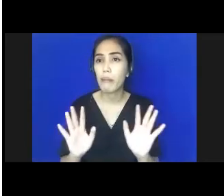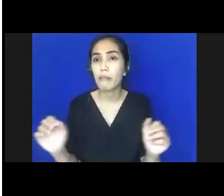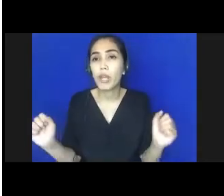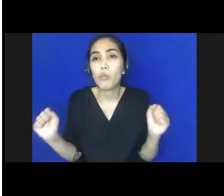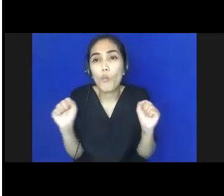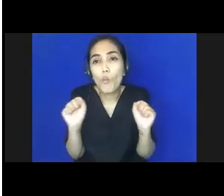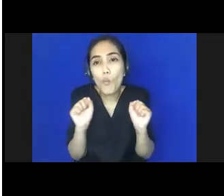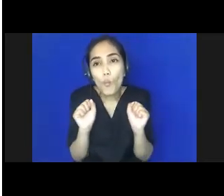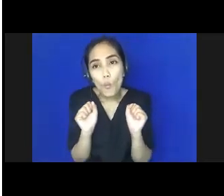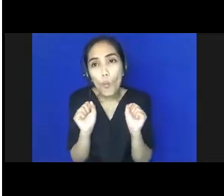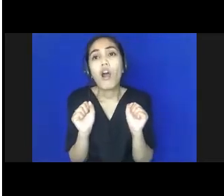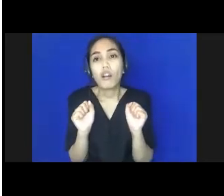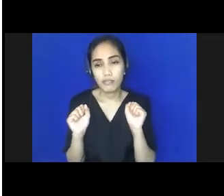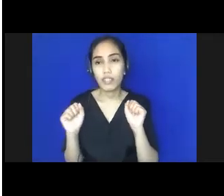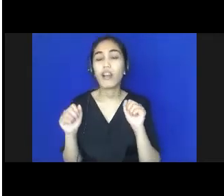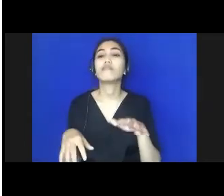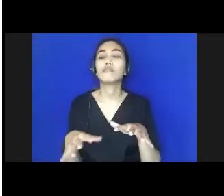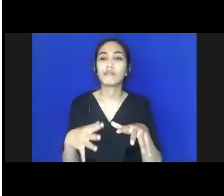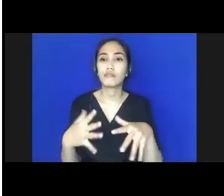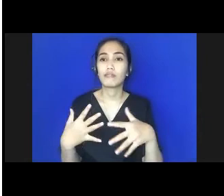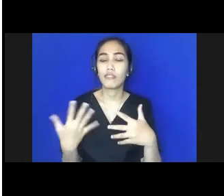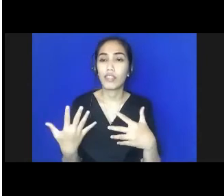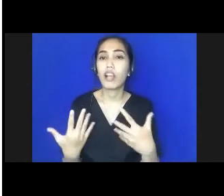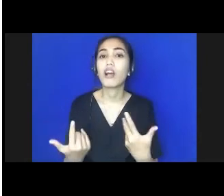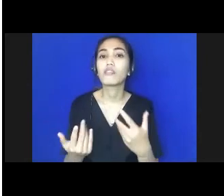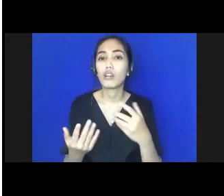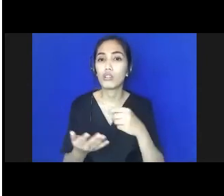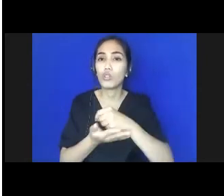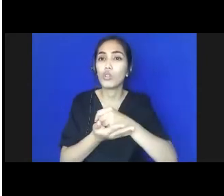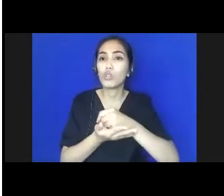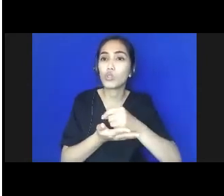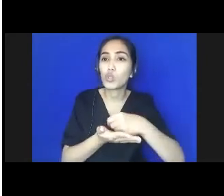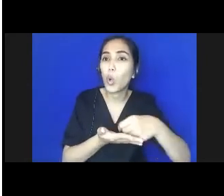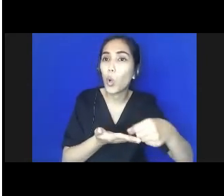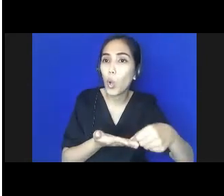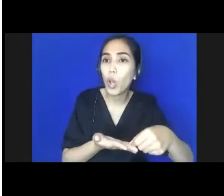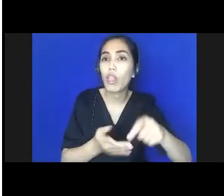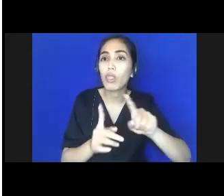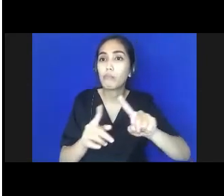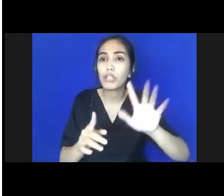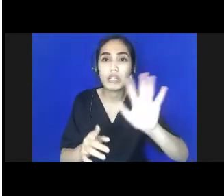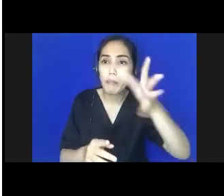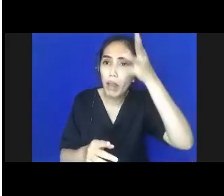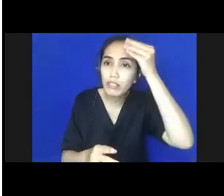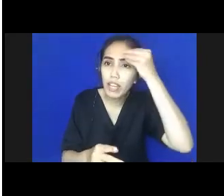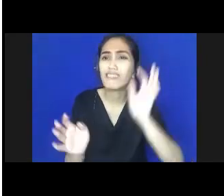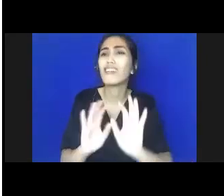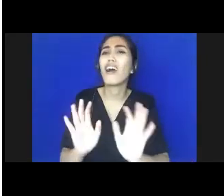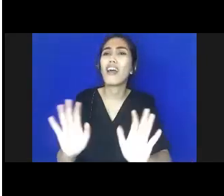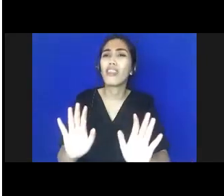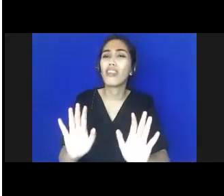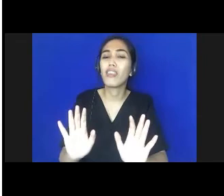belajar tapi tidak bermutu schooling but not learning itu jangan sampai terjadi kalau kita lihat